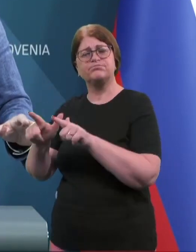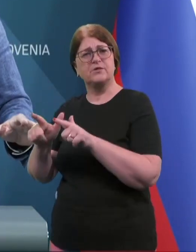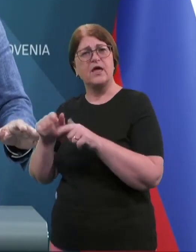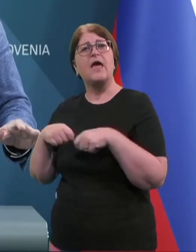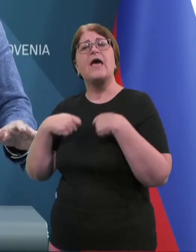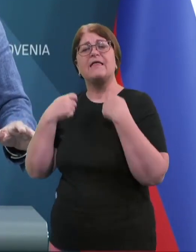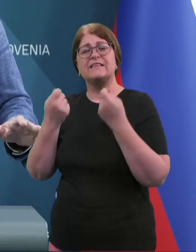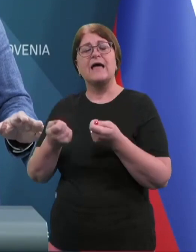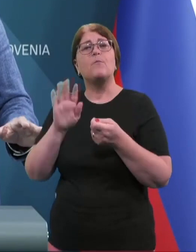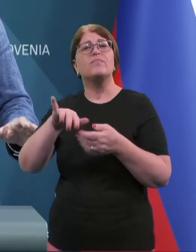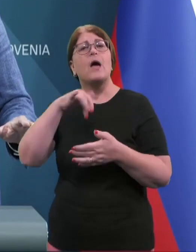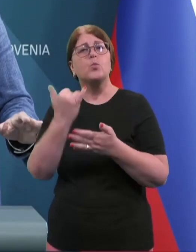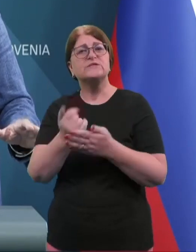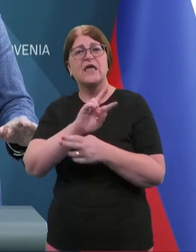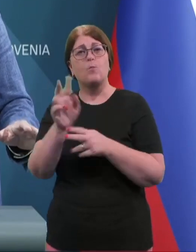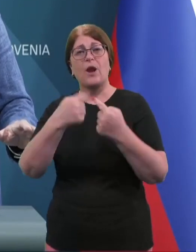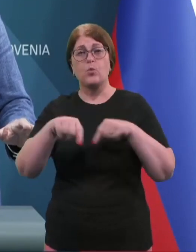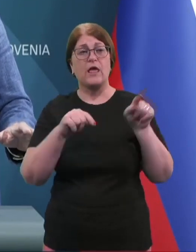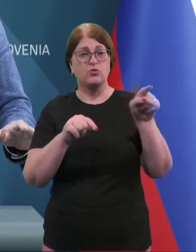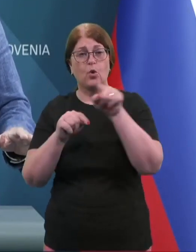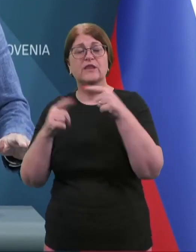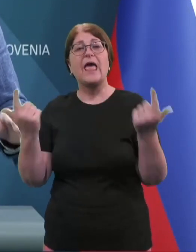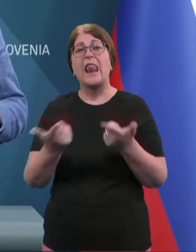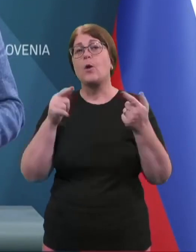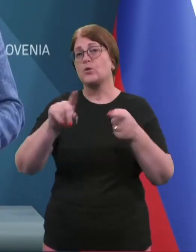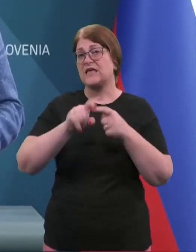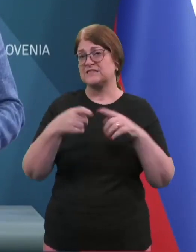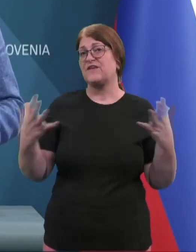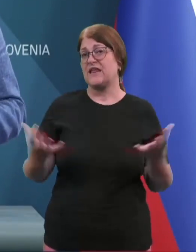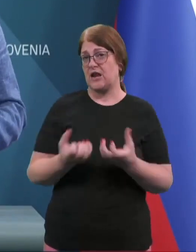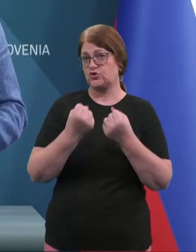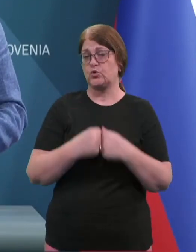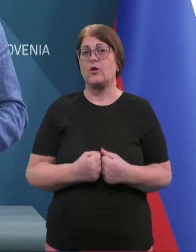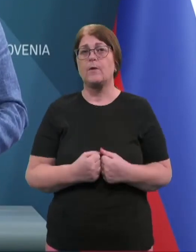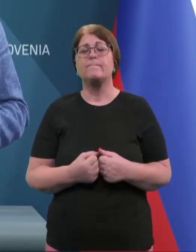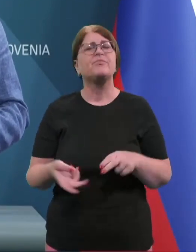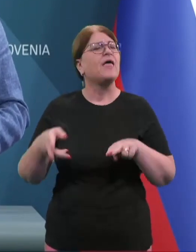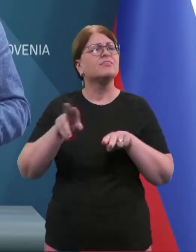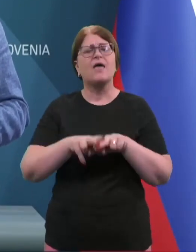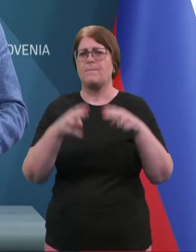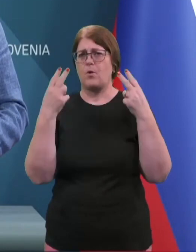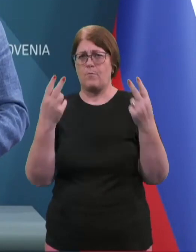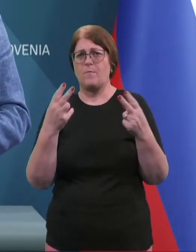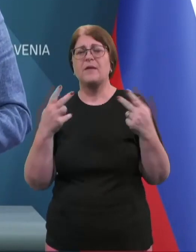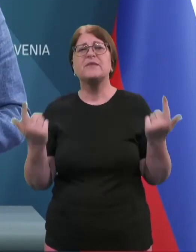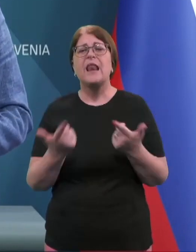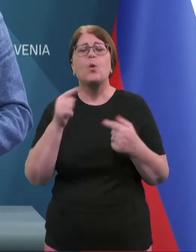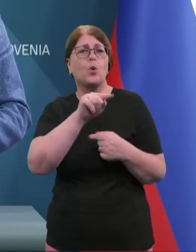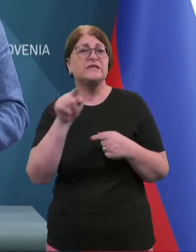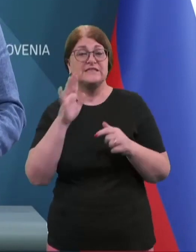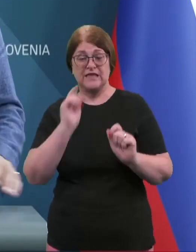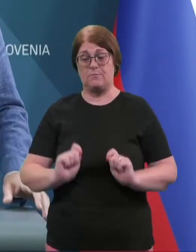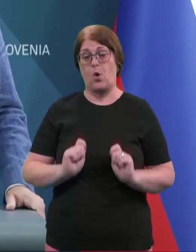upravne enote, da lahko te zadebe rešujejo in kot sem povedal, najbolj pomembno je to, da lahko tisti, ki bo